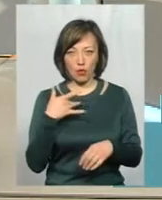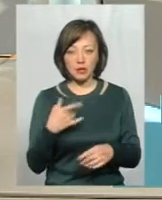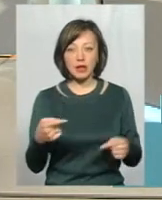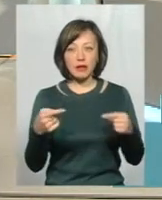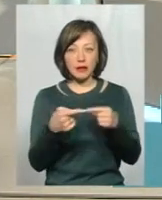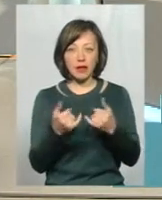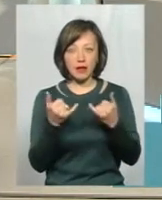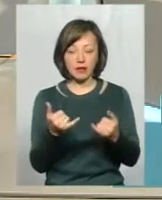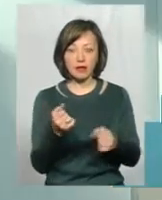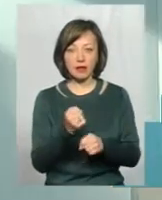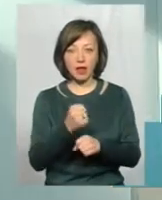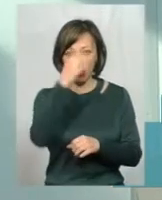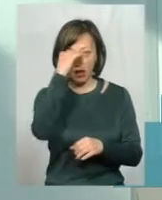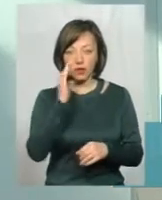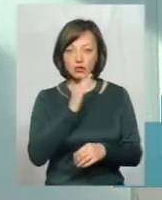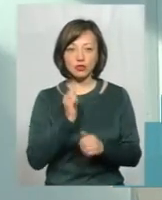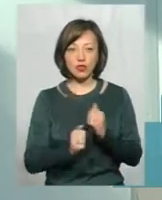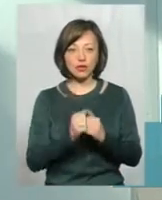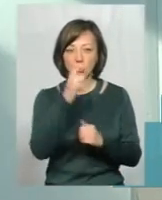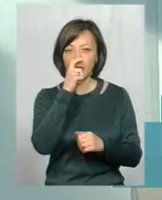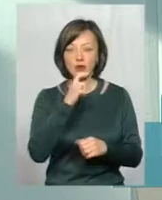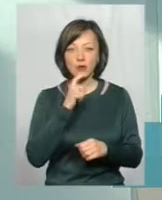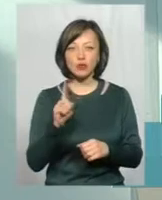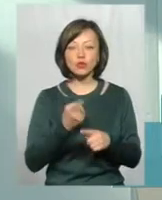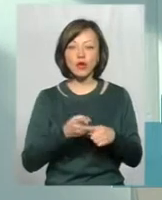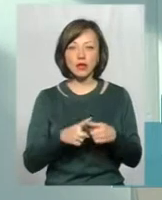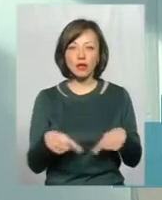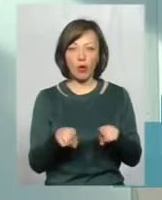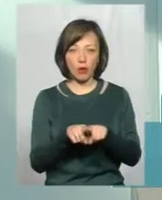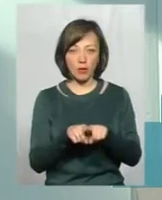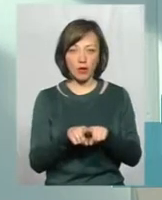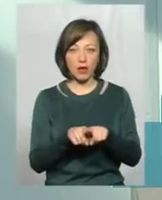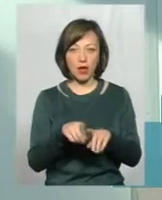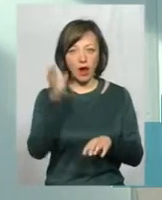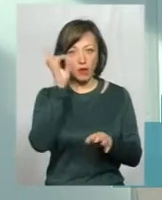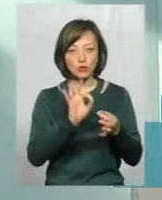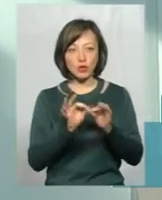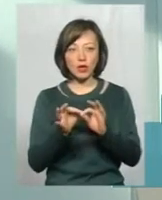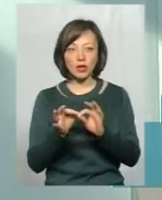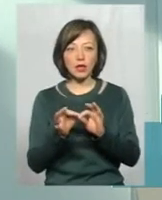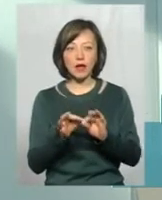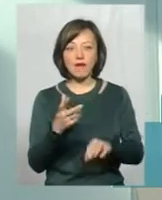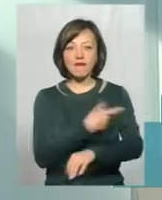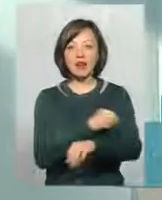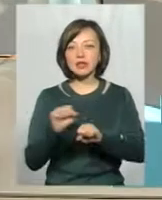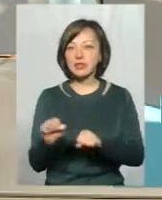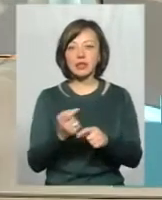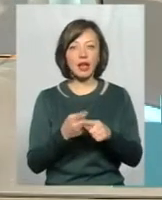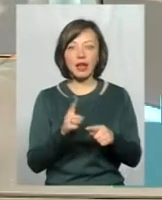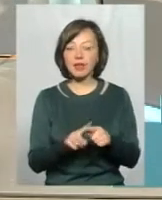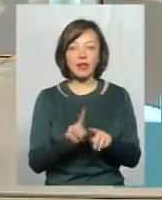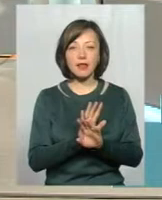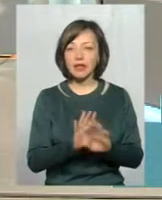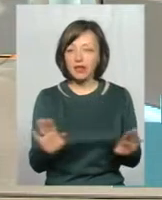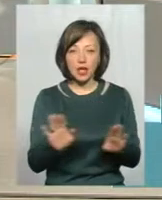для цього ми і робимо. Родителі дуже часто не розуміють, що це таке. вони ассоціїрують туберкулін з вакціною, але це зовсім не так.